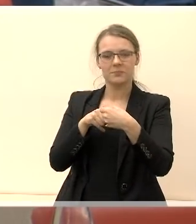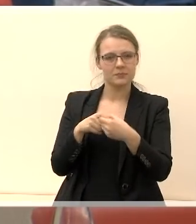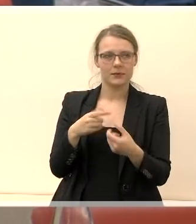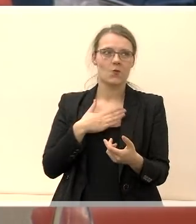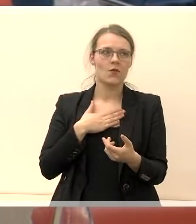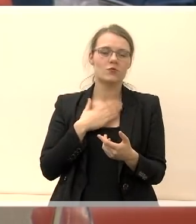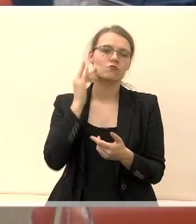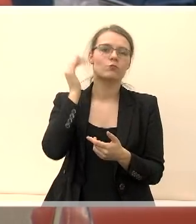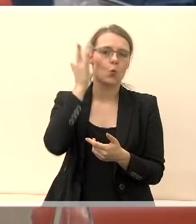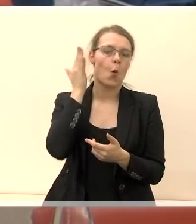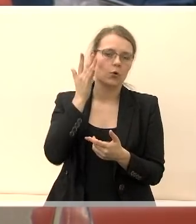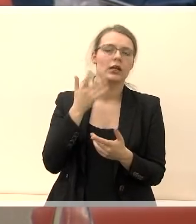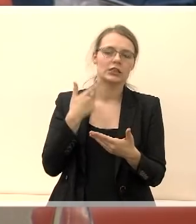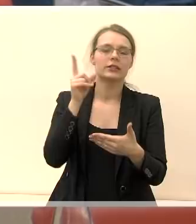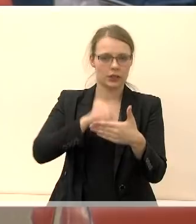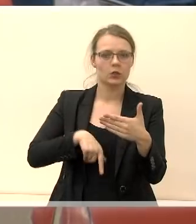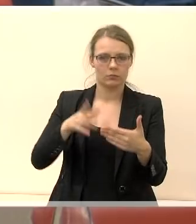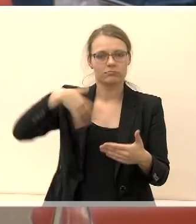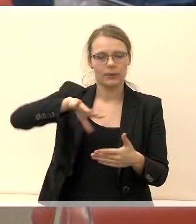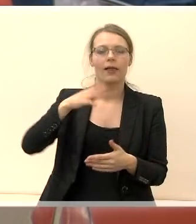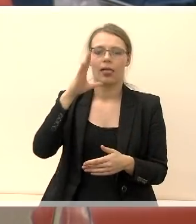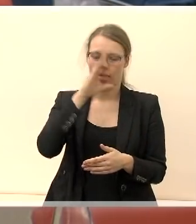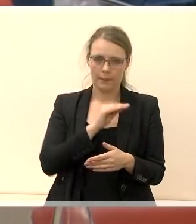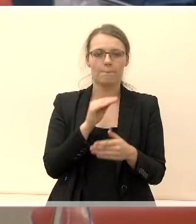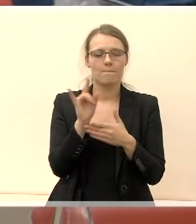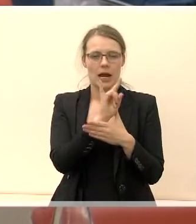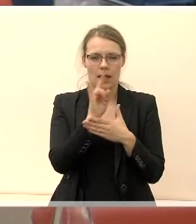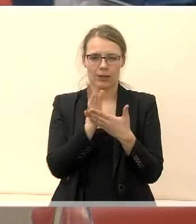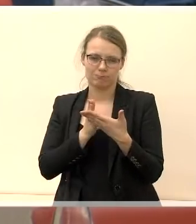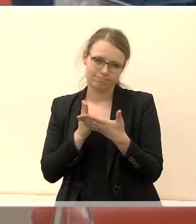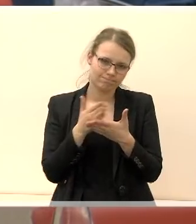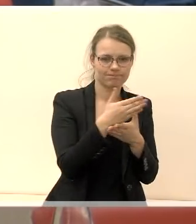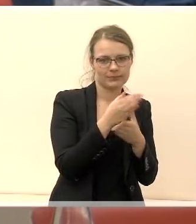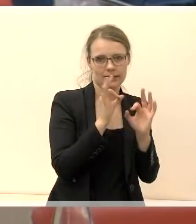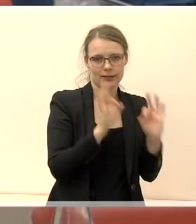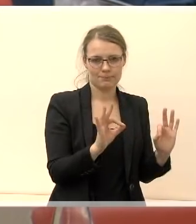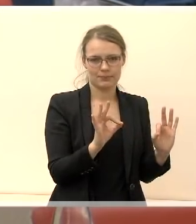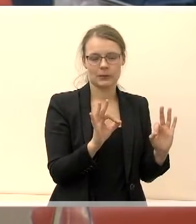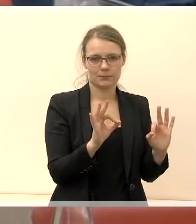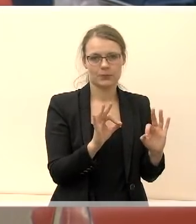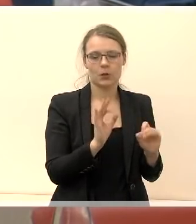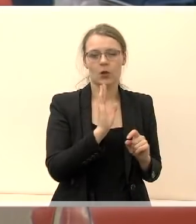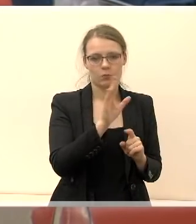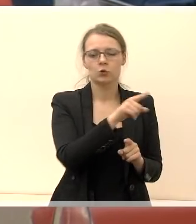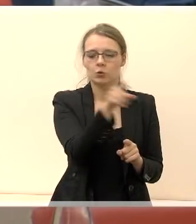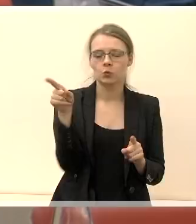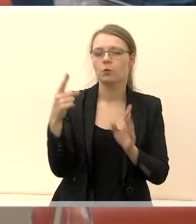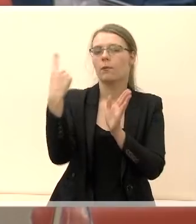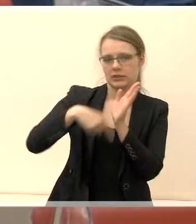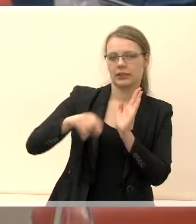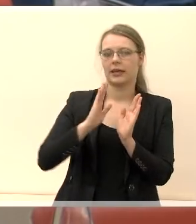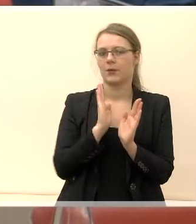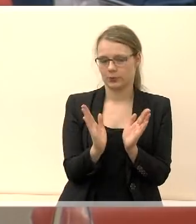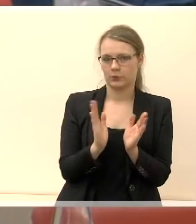sugebėtume tikrai Marijampolėje pakreipti kita linkme, jei gautum ateitinkamą jūsų pasitikėjimą.